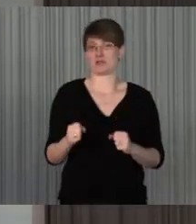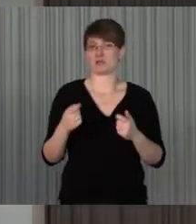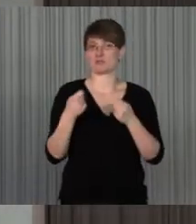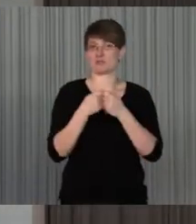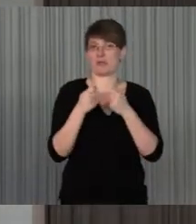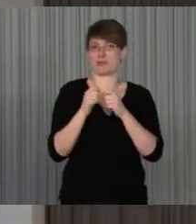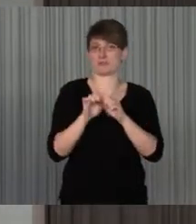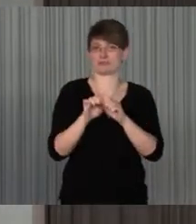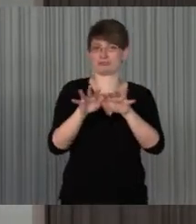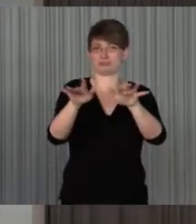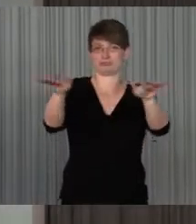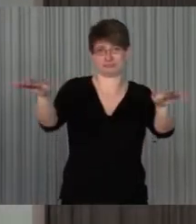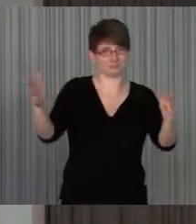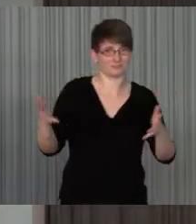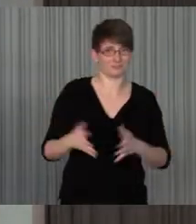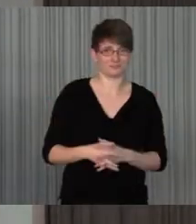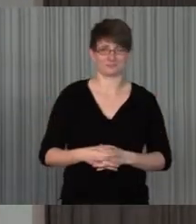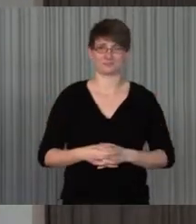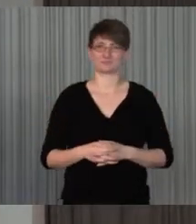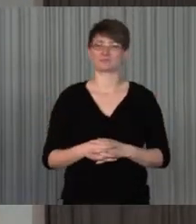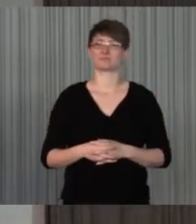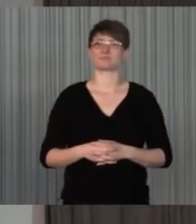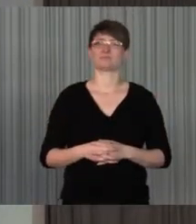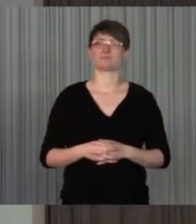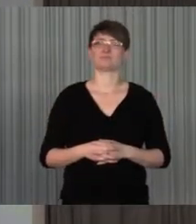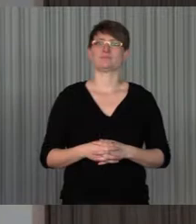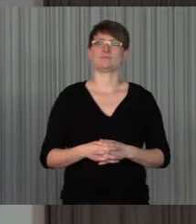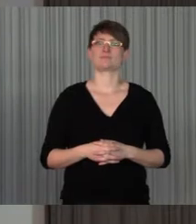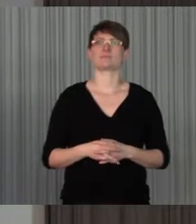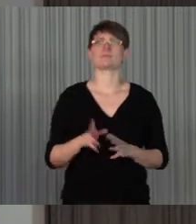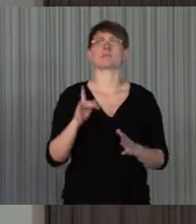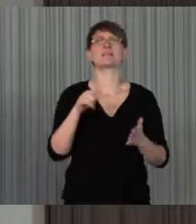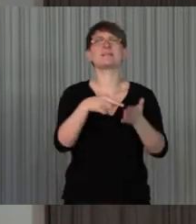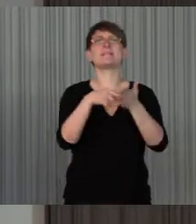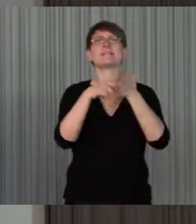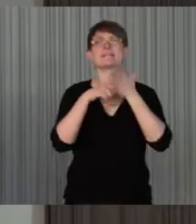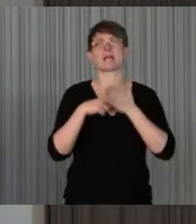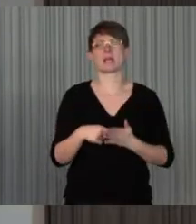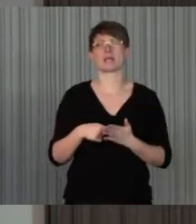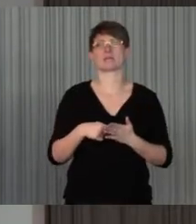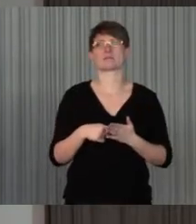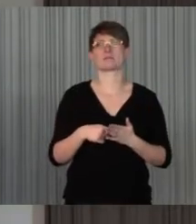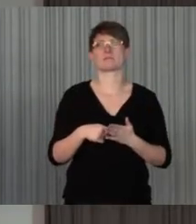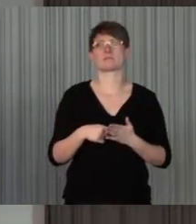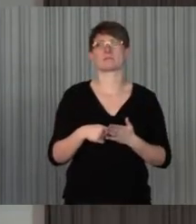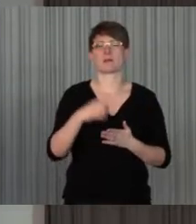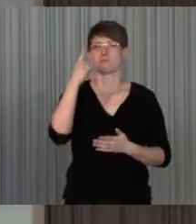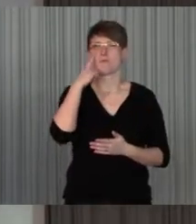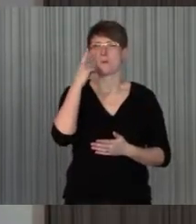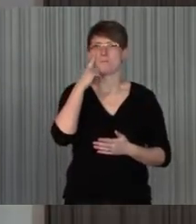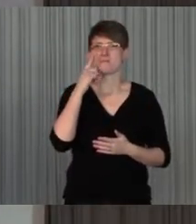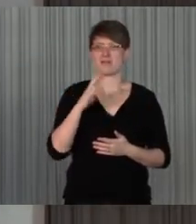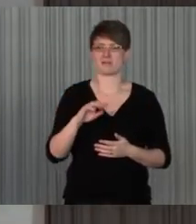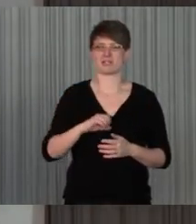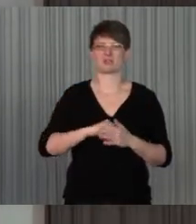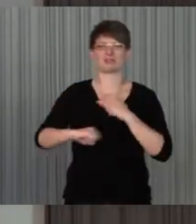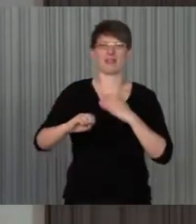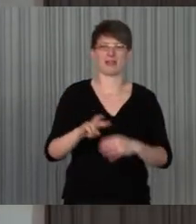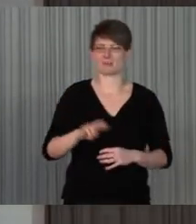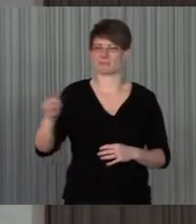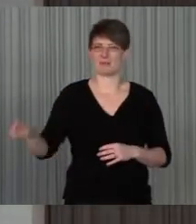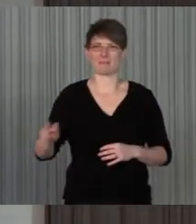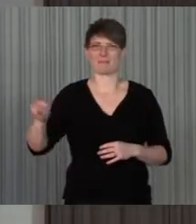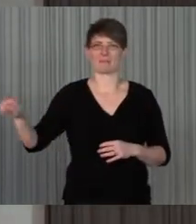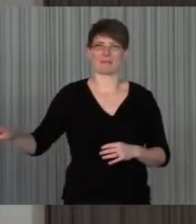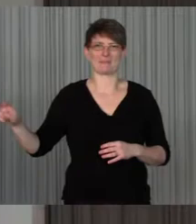Aspekte. Das zeigt sozusagen im Moment, das spricht über relativ schnell hier